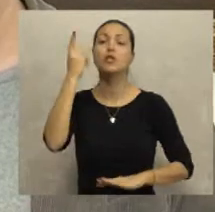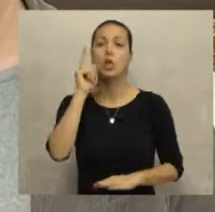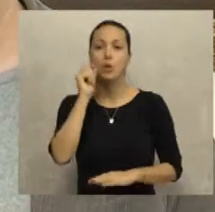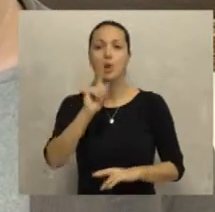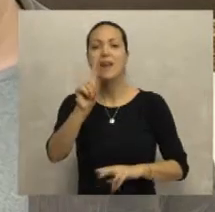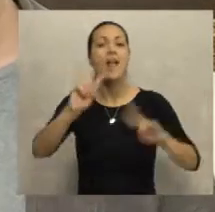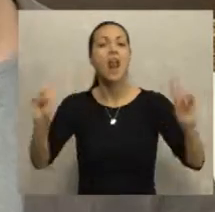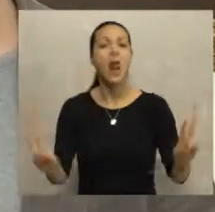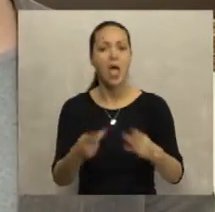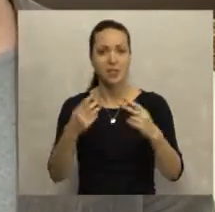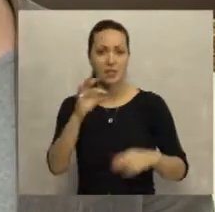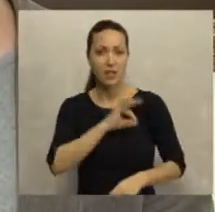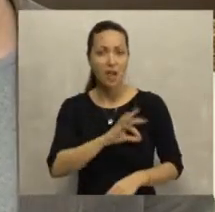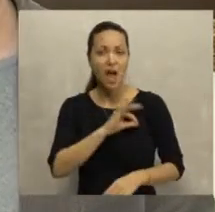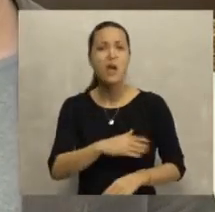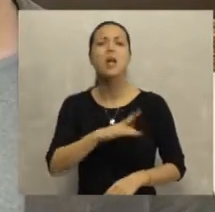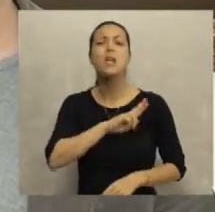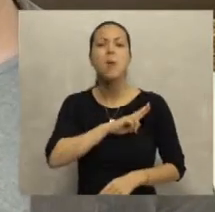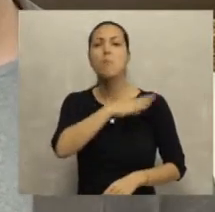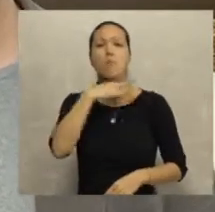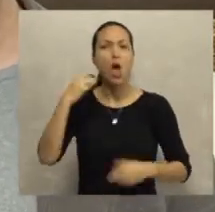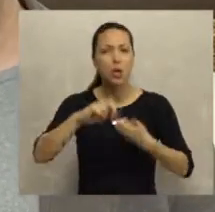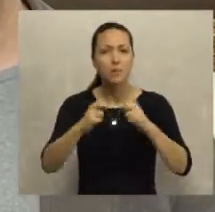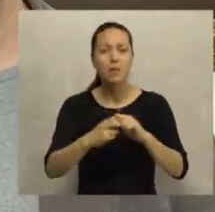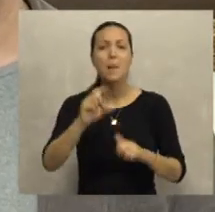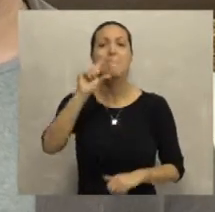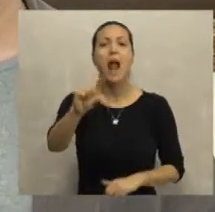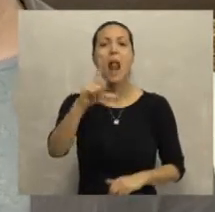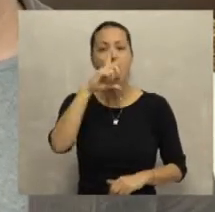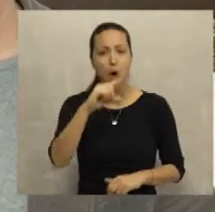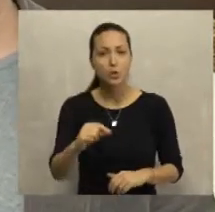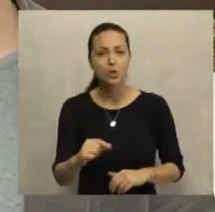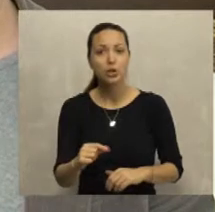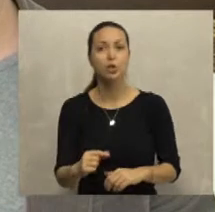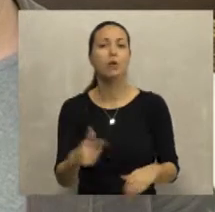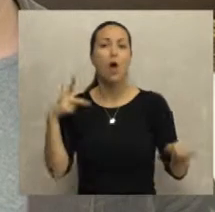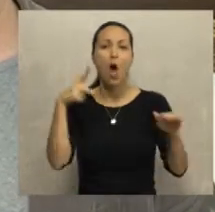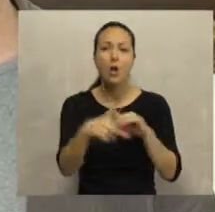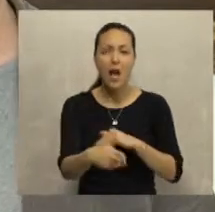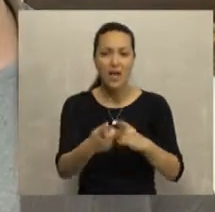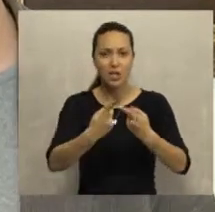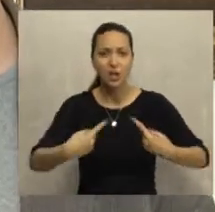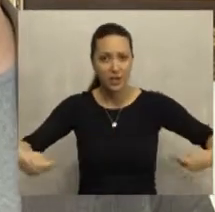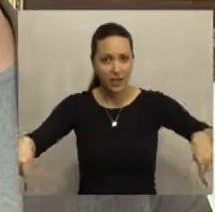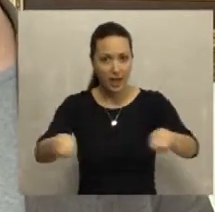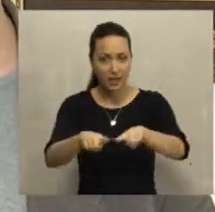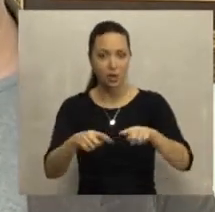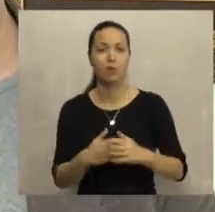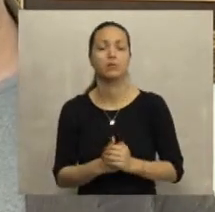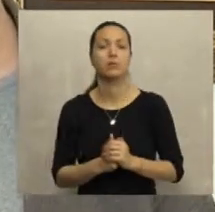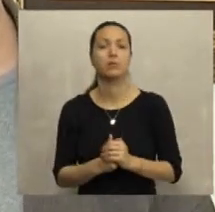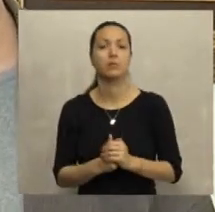uposlimo što veći broj ljudi. To nije lag zadatak, imamo puno problema, imamo mala smo opština, vrlo ograničenog